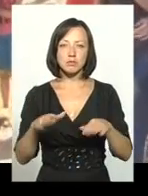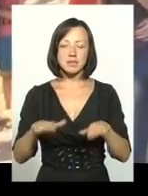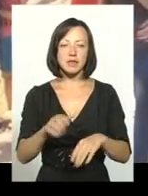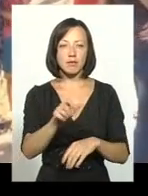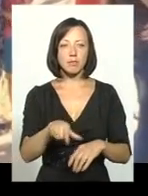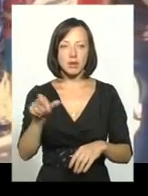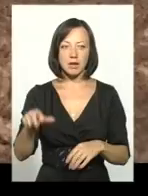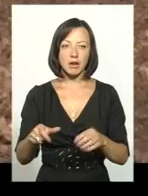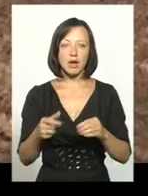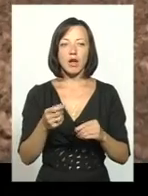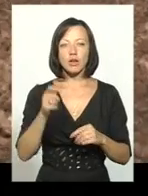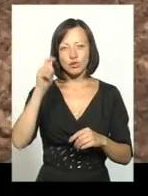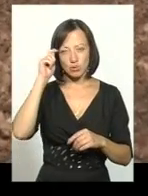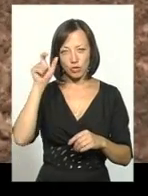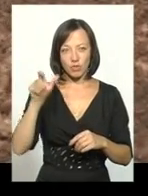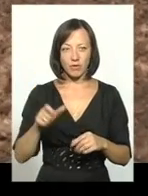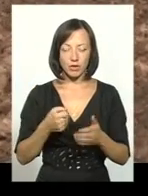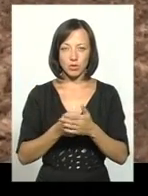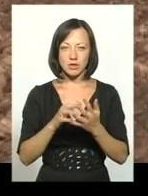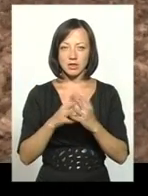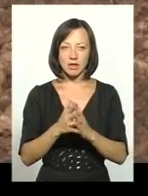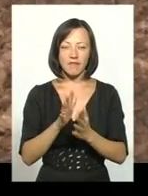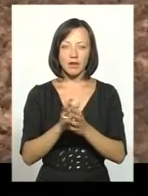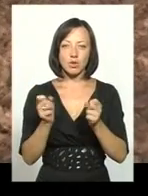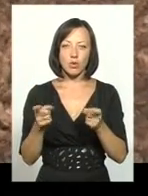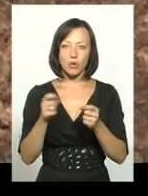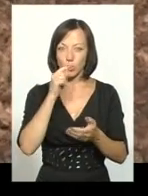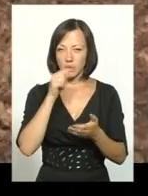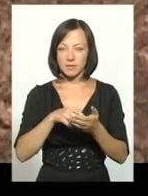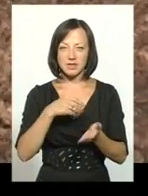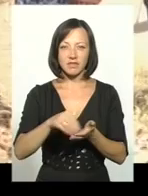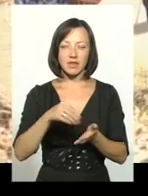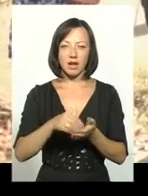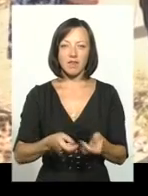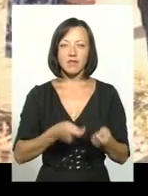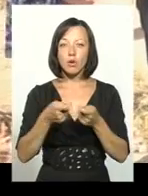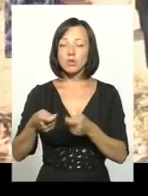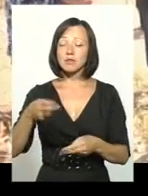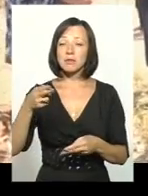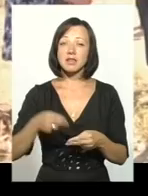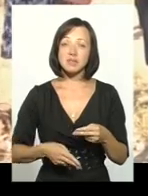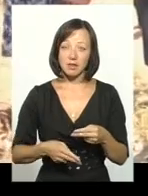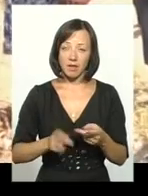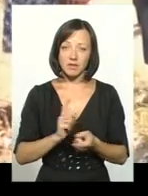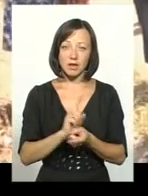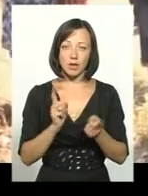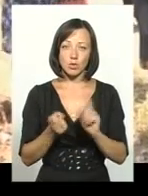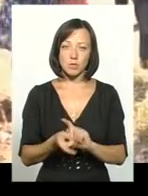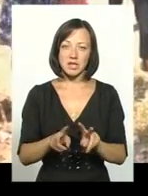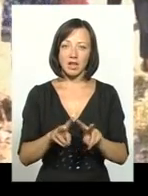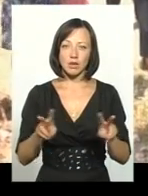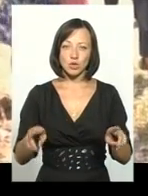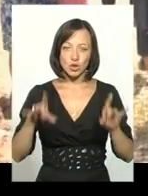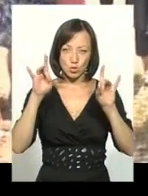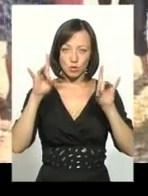мешканцями підприємливий чоловік до Чимбарівки відходи своїх курників та свинарників вивозити перестав. Натомість аналогічні